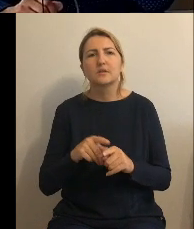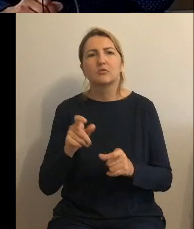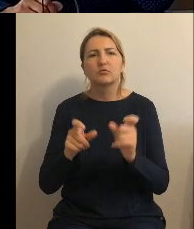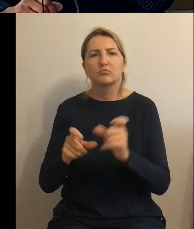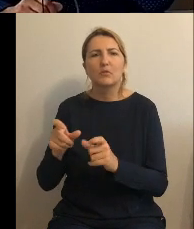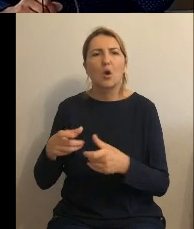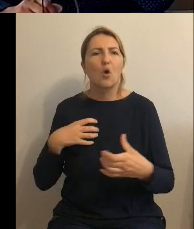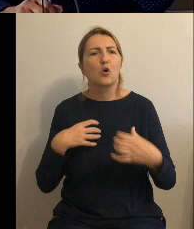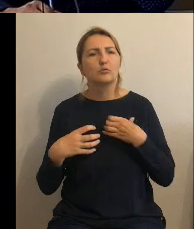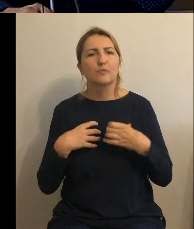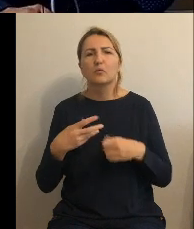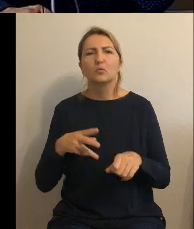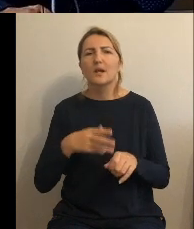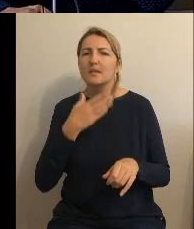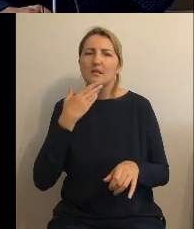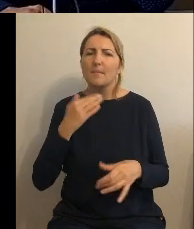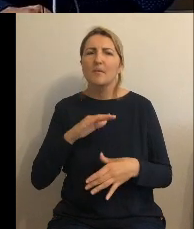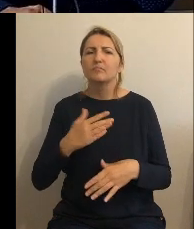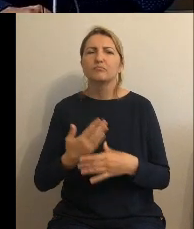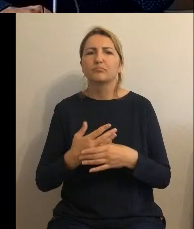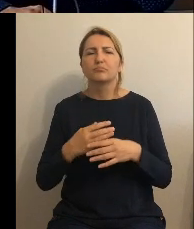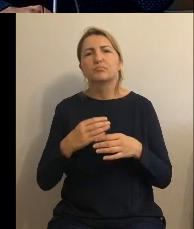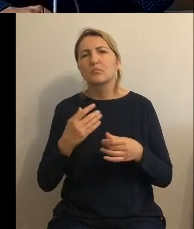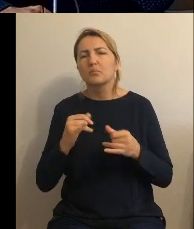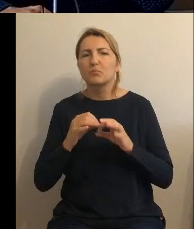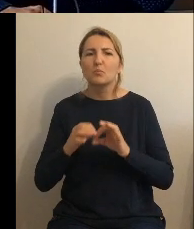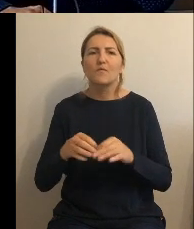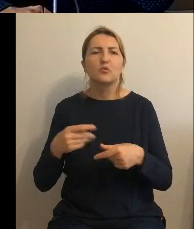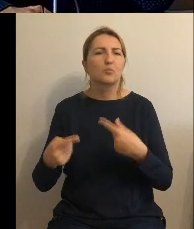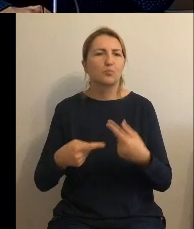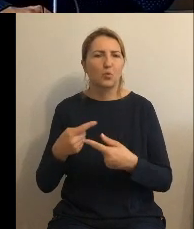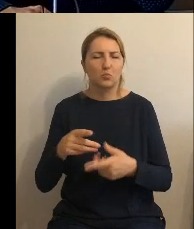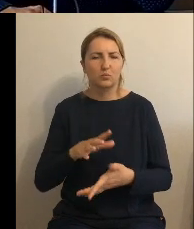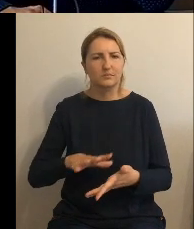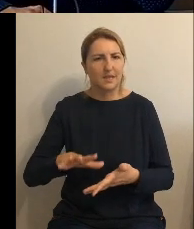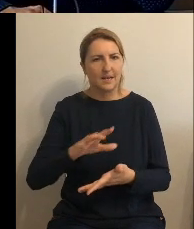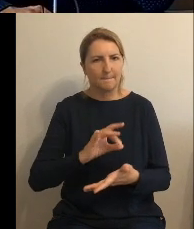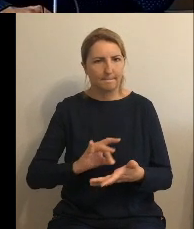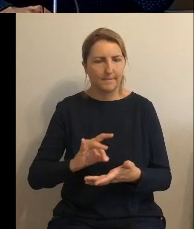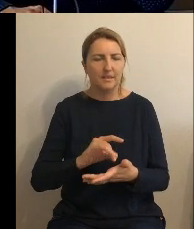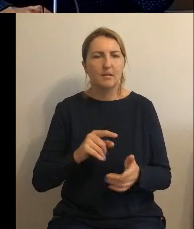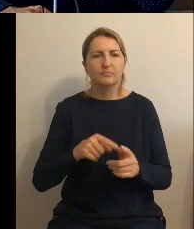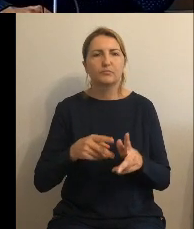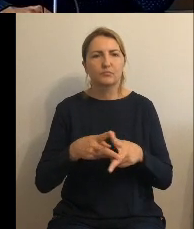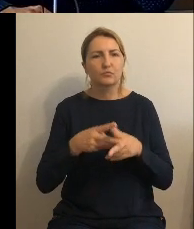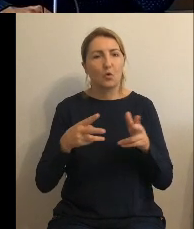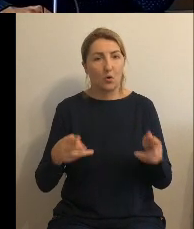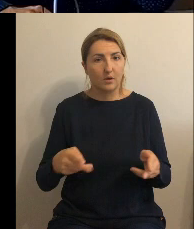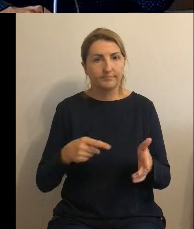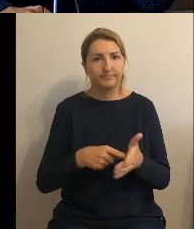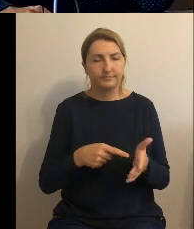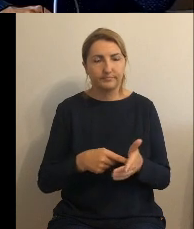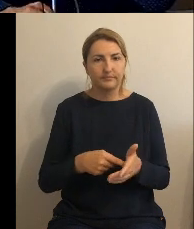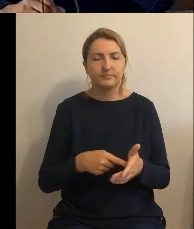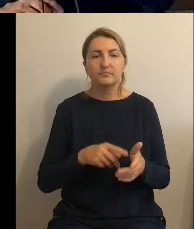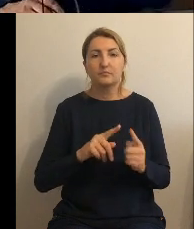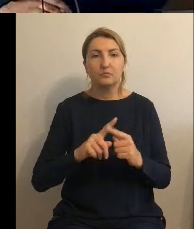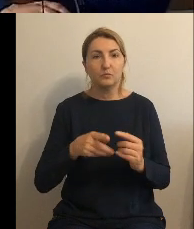produkcji na terenie gminy Gruta na okres trwania taryfy po zatwierdzeniu jej przez organ regulacyjny